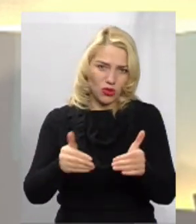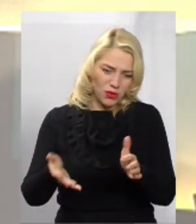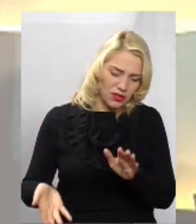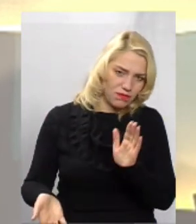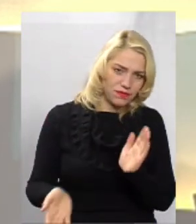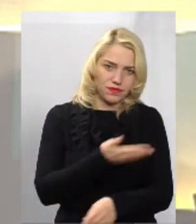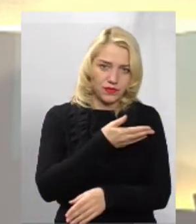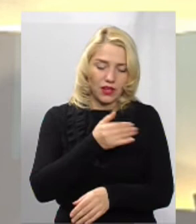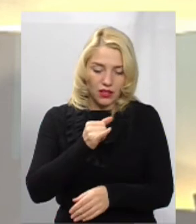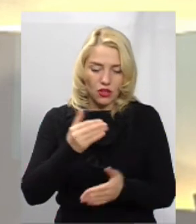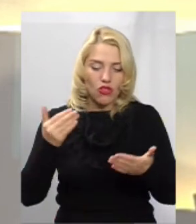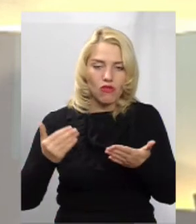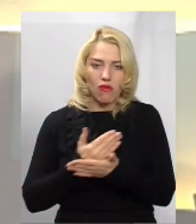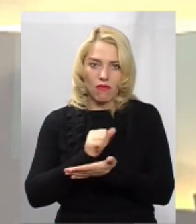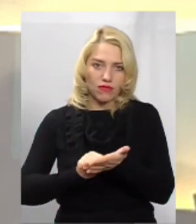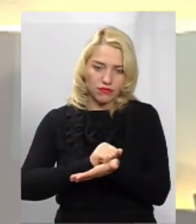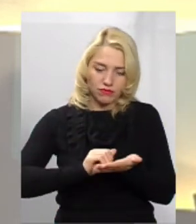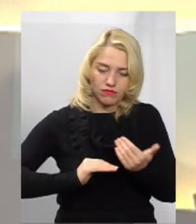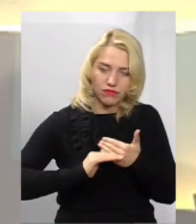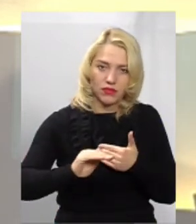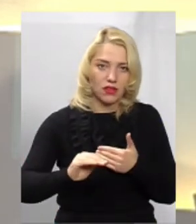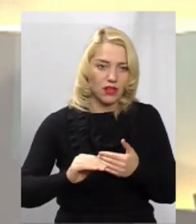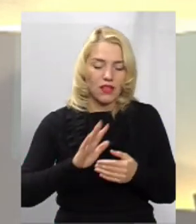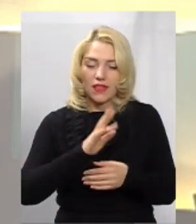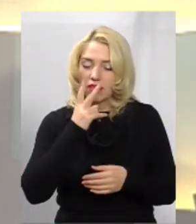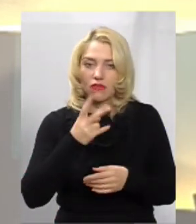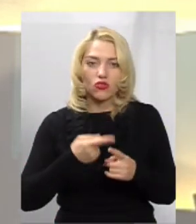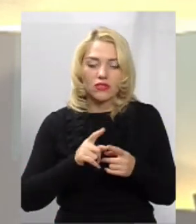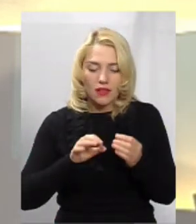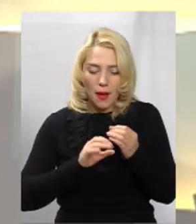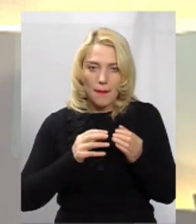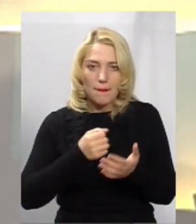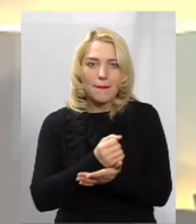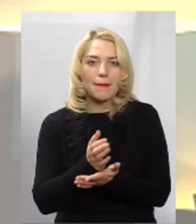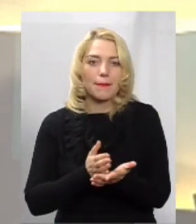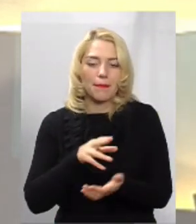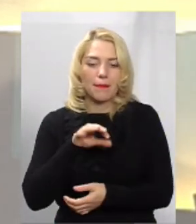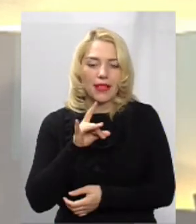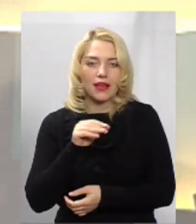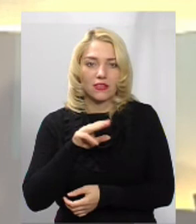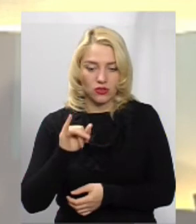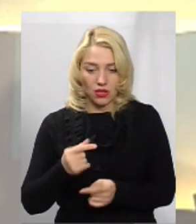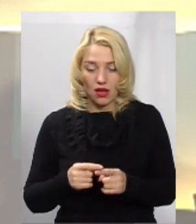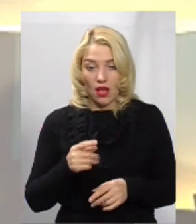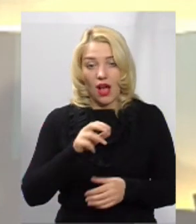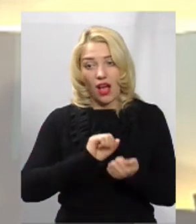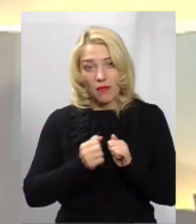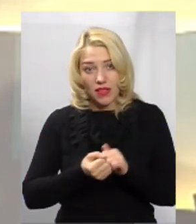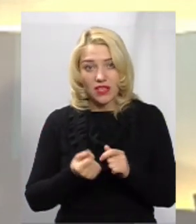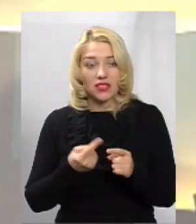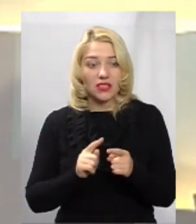покриття, там навіть не зважаючи на мережі. Тут дуже складно. Вулиця Кам'янецька, по суті, єдиною є магістралью,